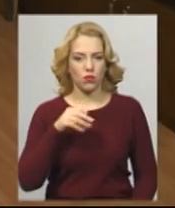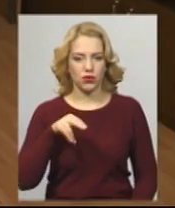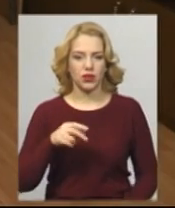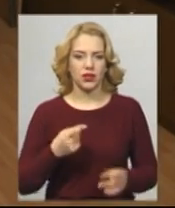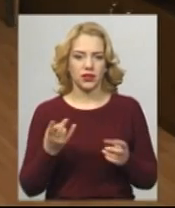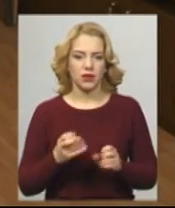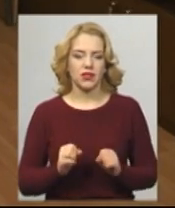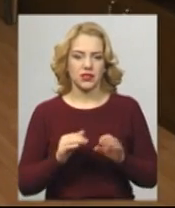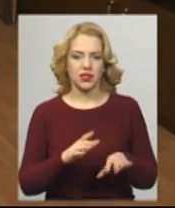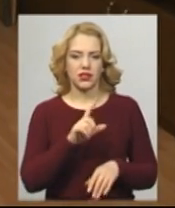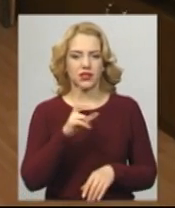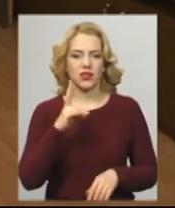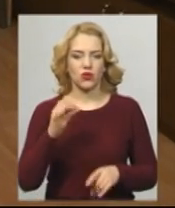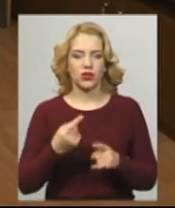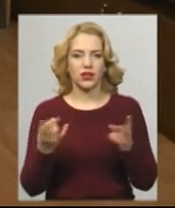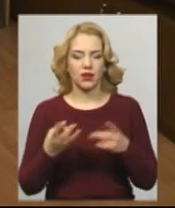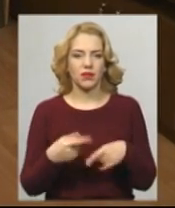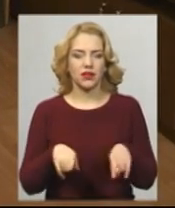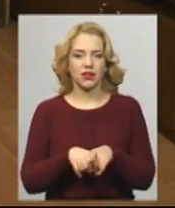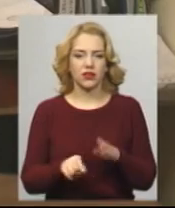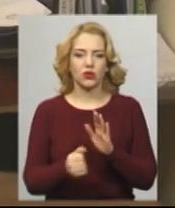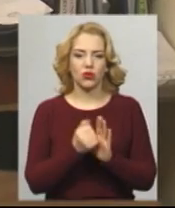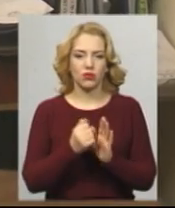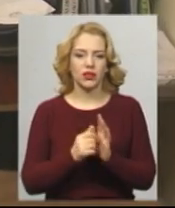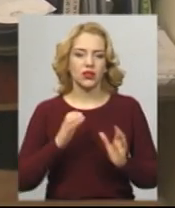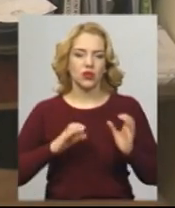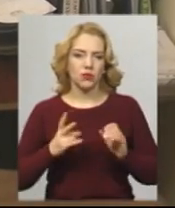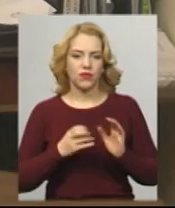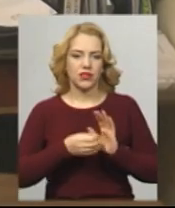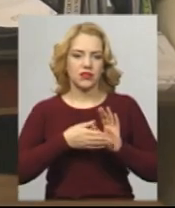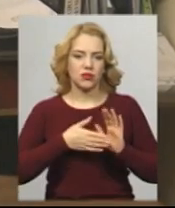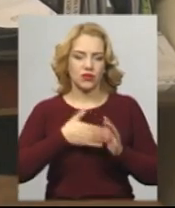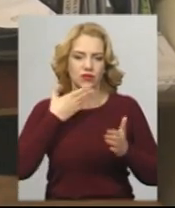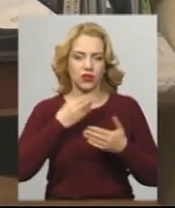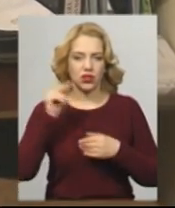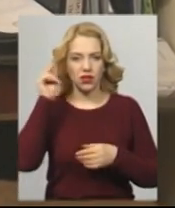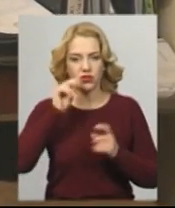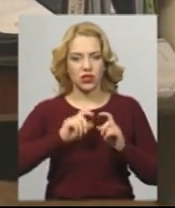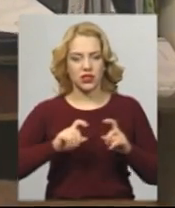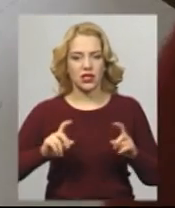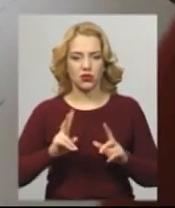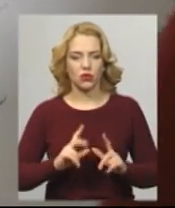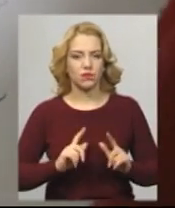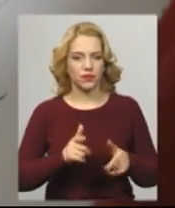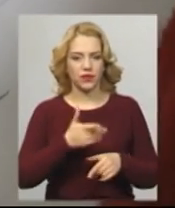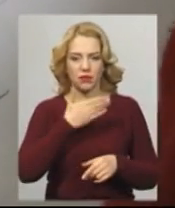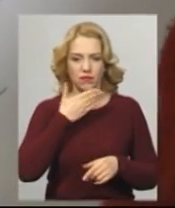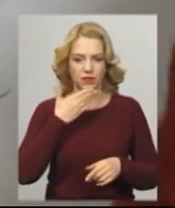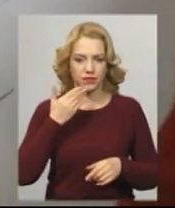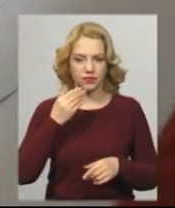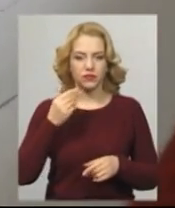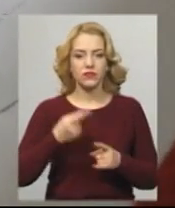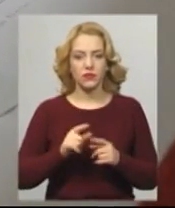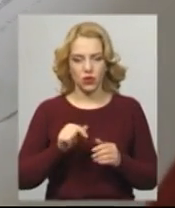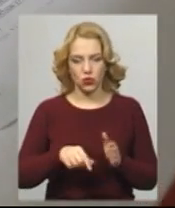документ. Студенти вищих та випускники шкіл мають реєструватися в своїх навчальних закладах. Абітурієнти, які в цей час не навчаються, реєструються тут.